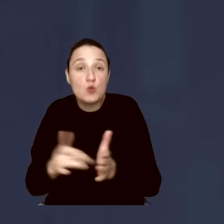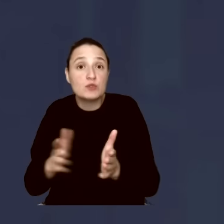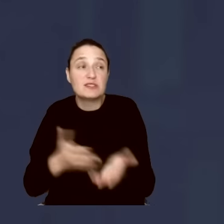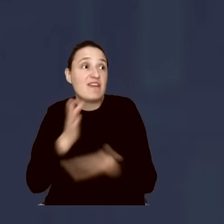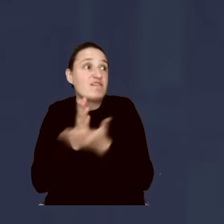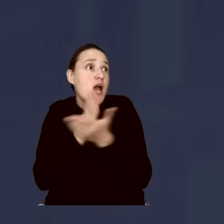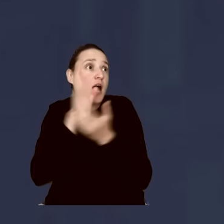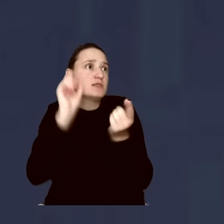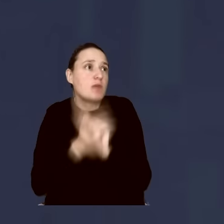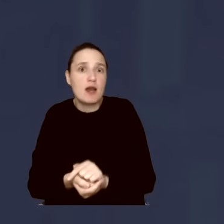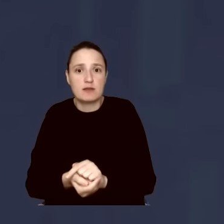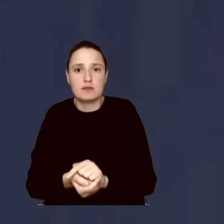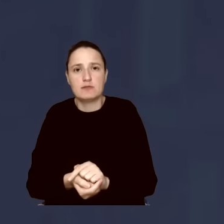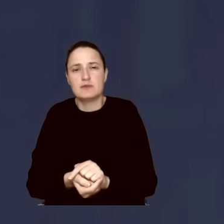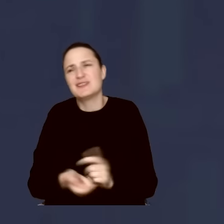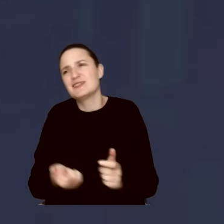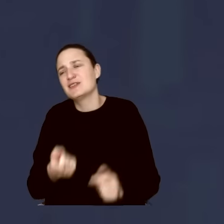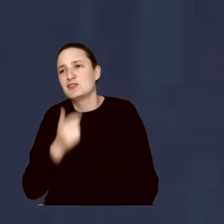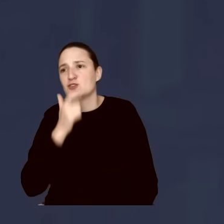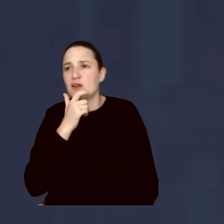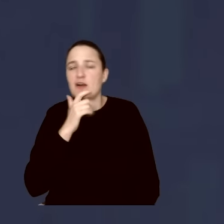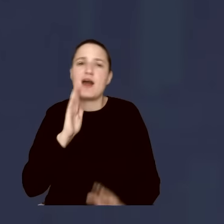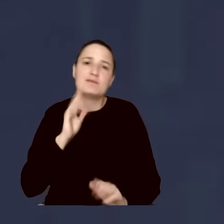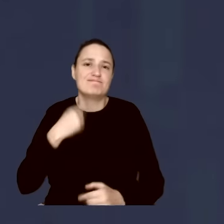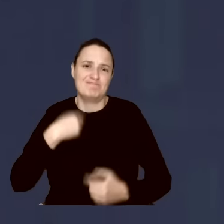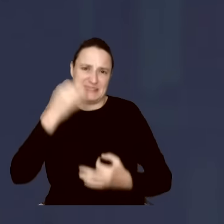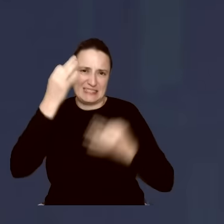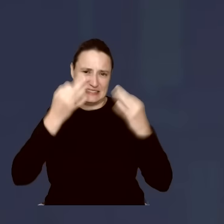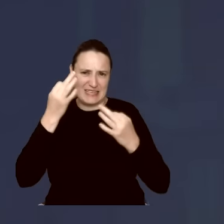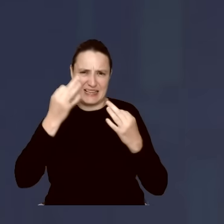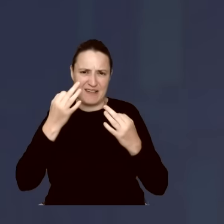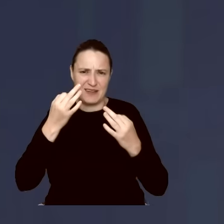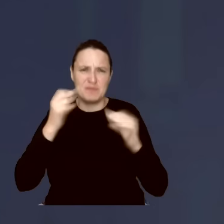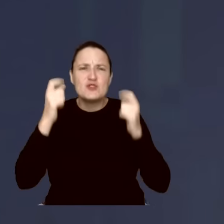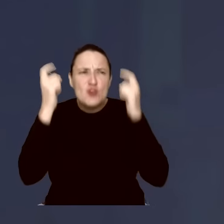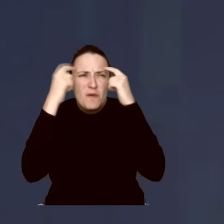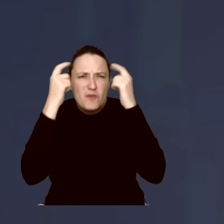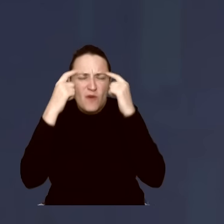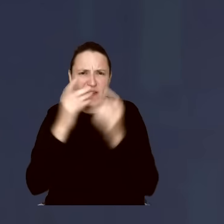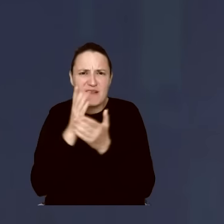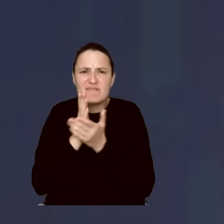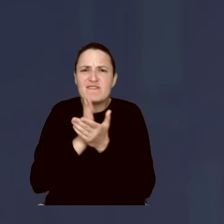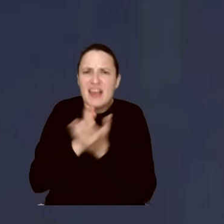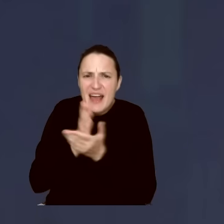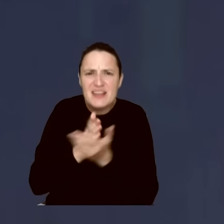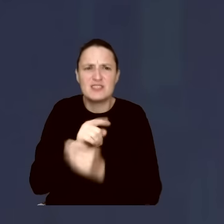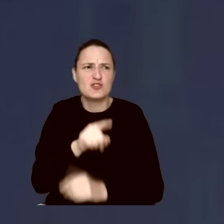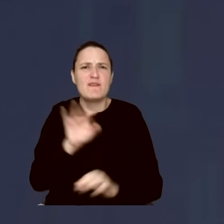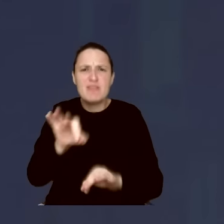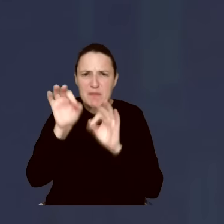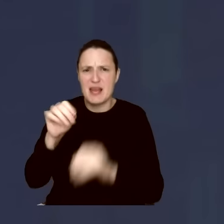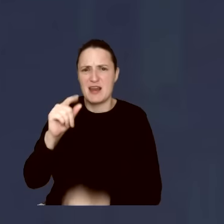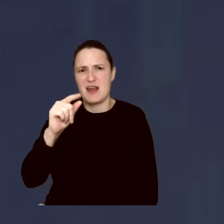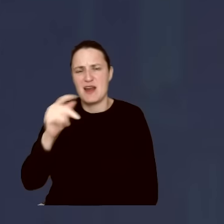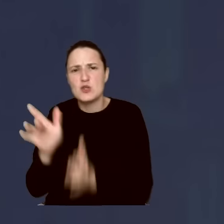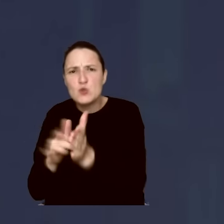No proszę Państwa, no można kpić, ale proszę Państwa, zastanawiam się, jaki kisiel w głowie muszą mieć wyborcy Tuska i Platformy Obywatelskiej, właśnie ci